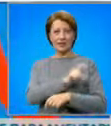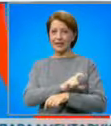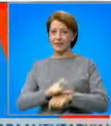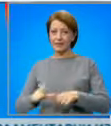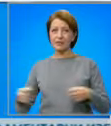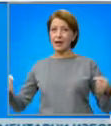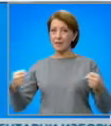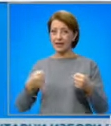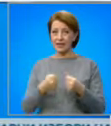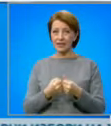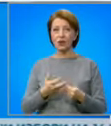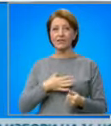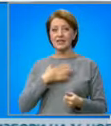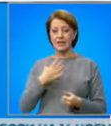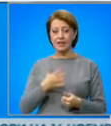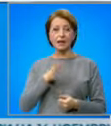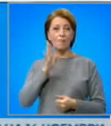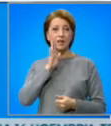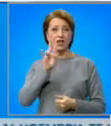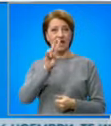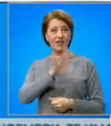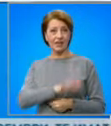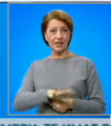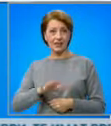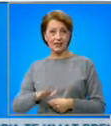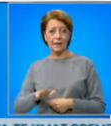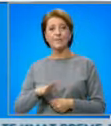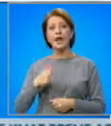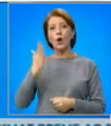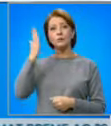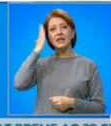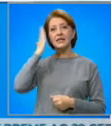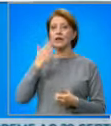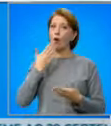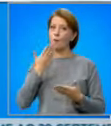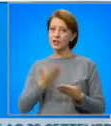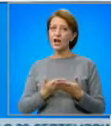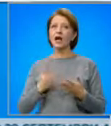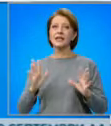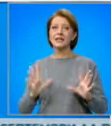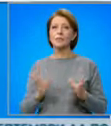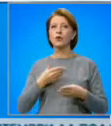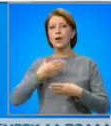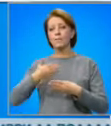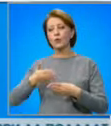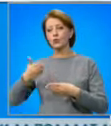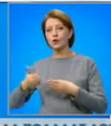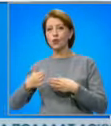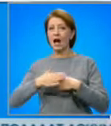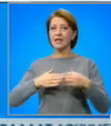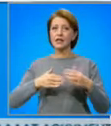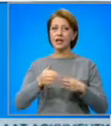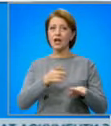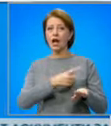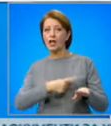загинеха баща и двете му деца. От Министерството на регионалното развитие обещаха да започне процедура по изграждане на обходен път и ще се